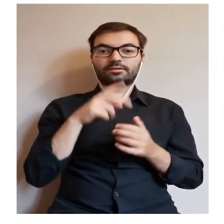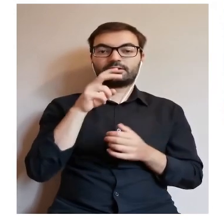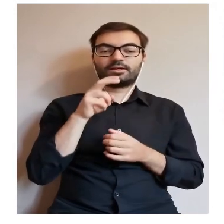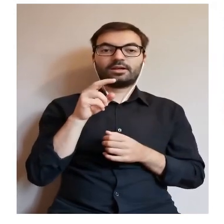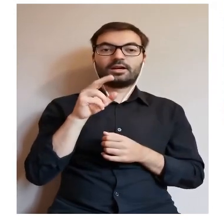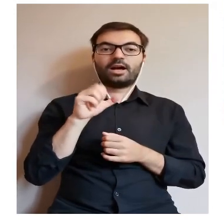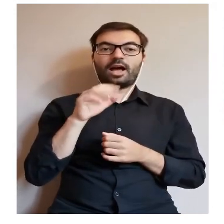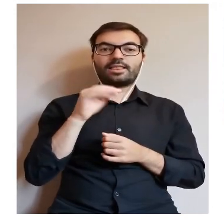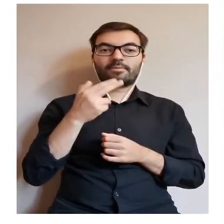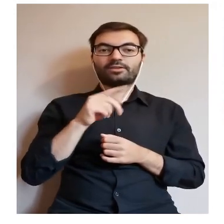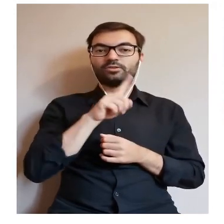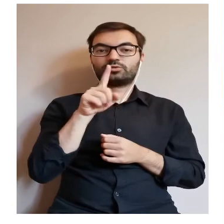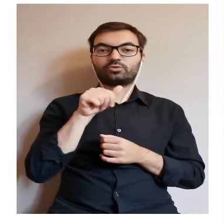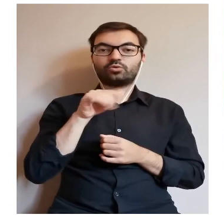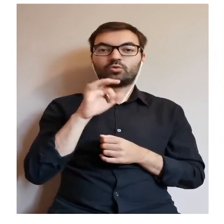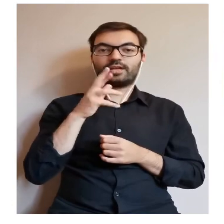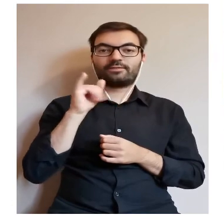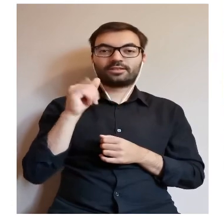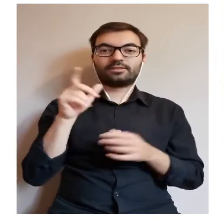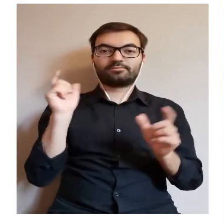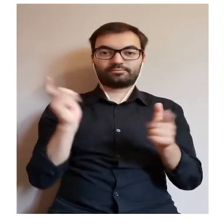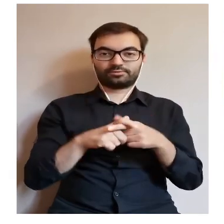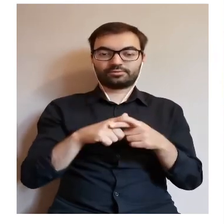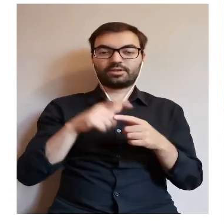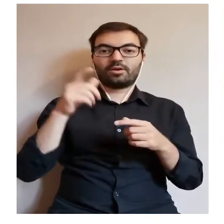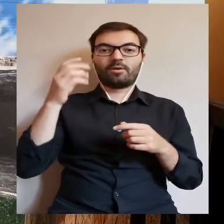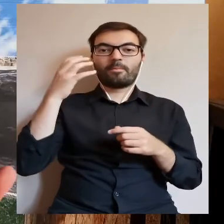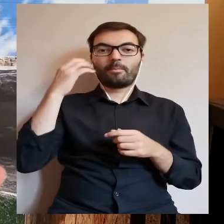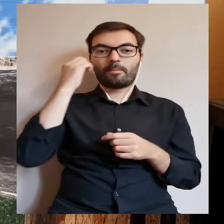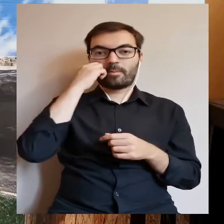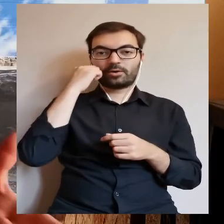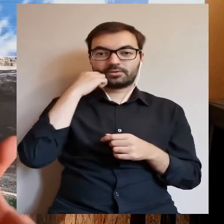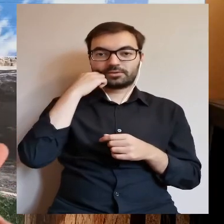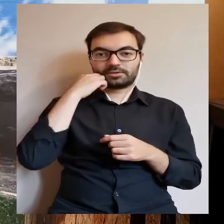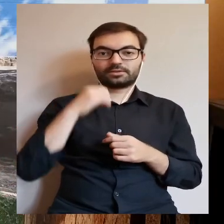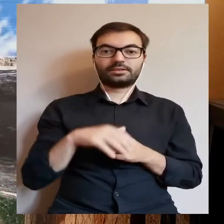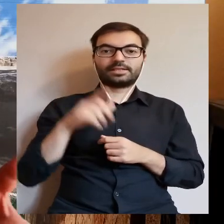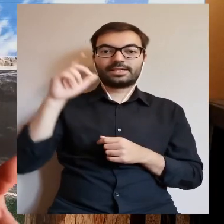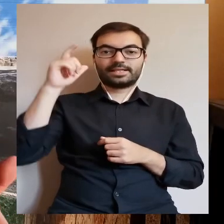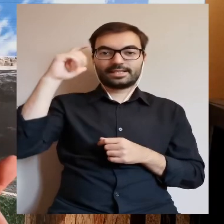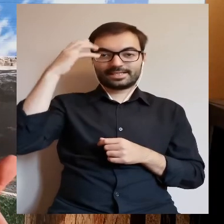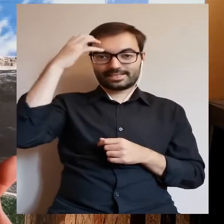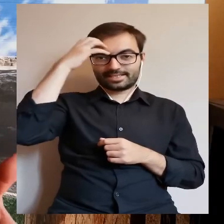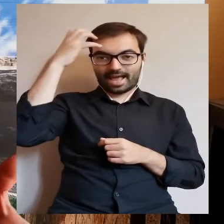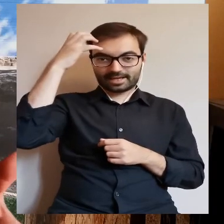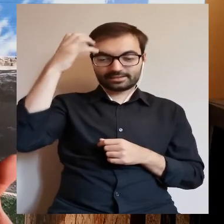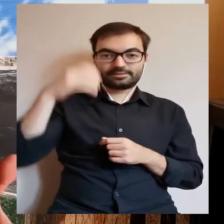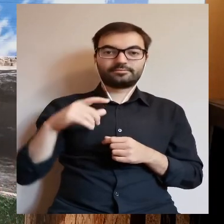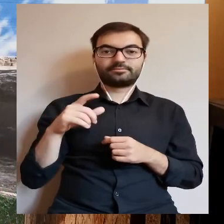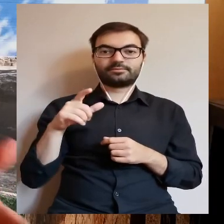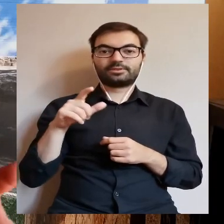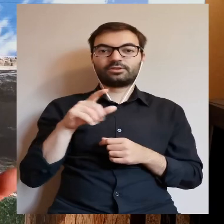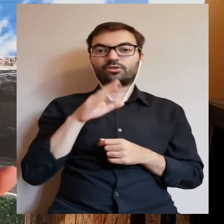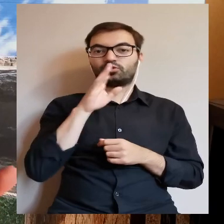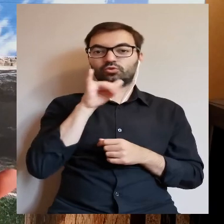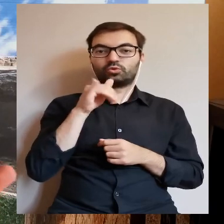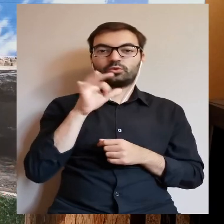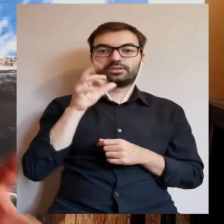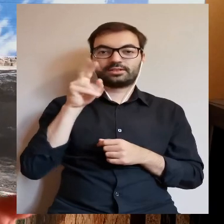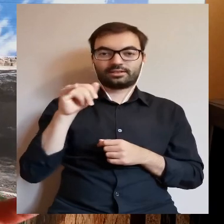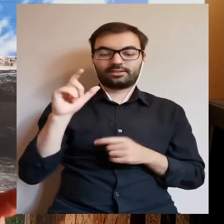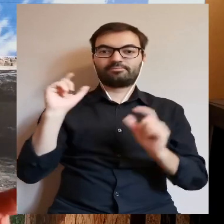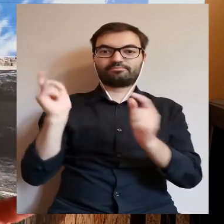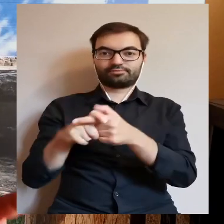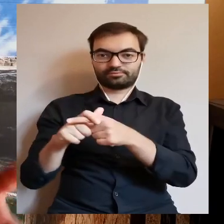hetman żółkiewski zdobył Moskwę. I car Wasyl IV Szujski został wtedy